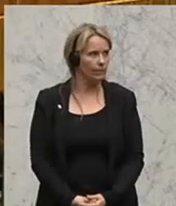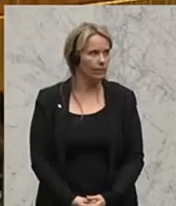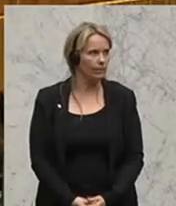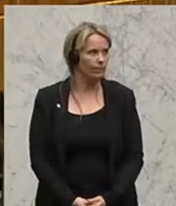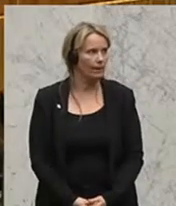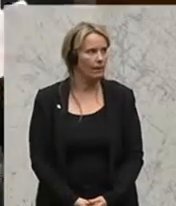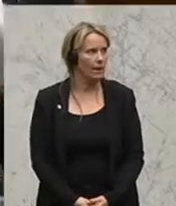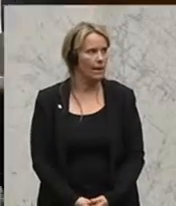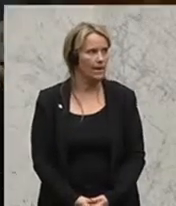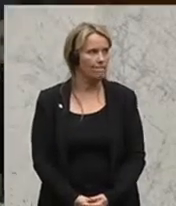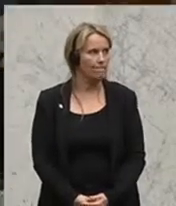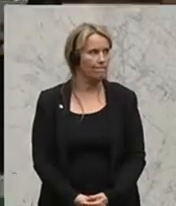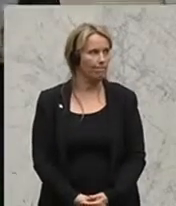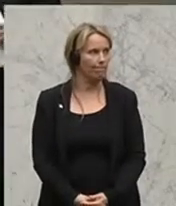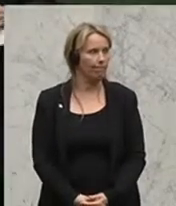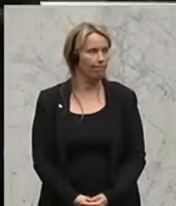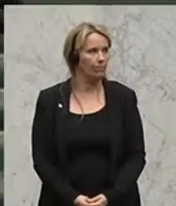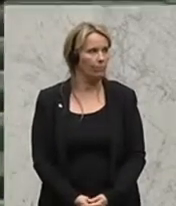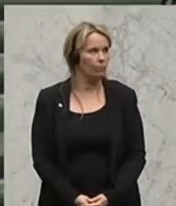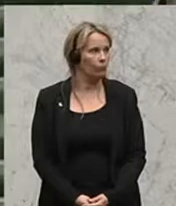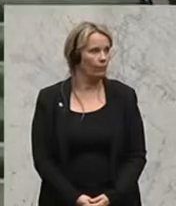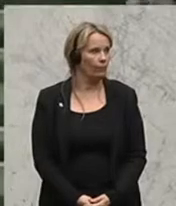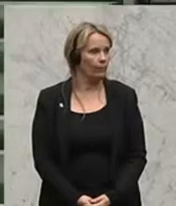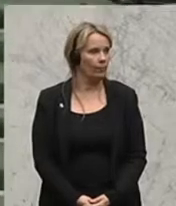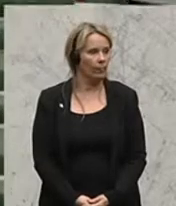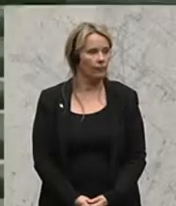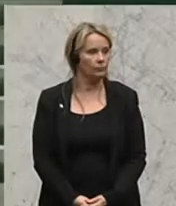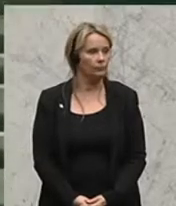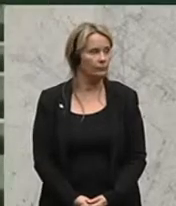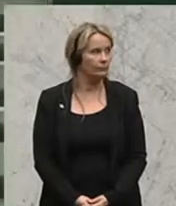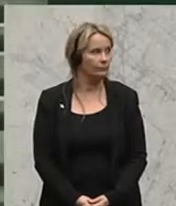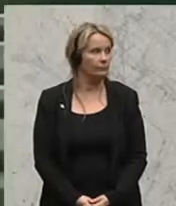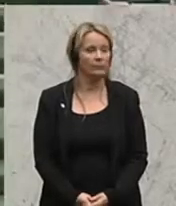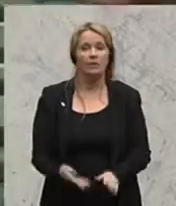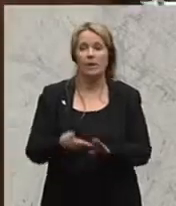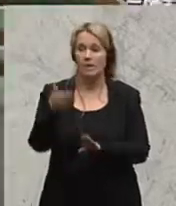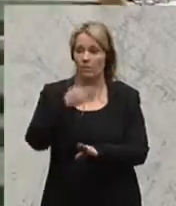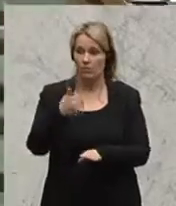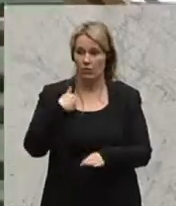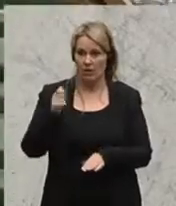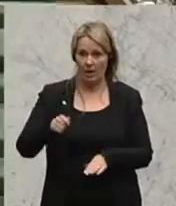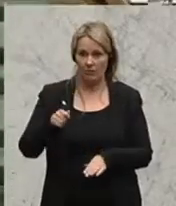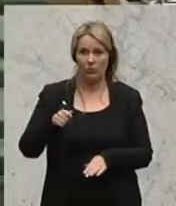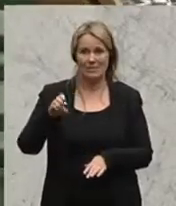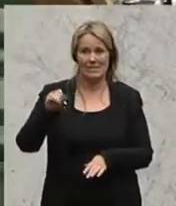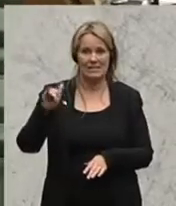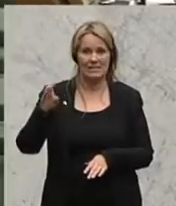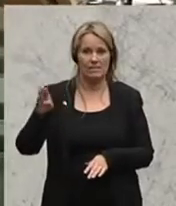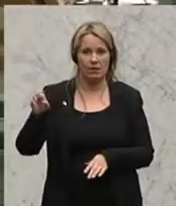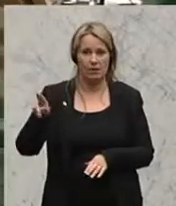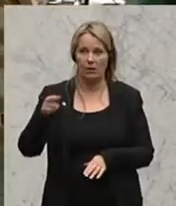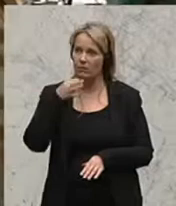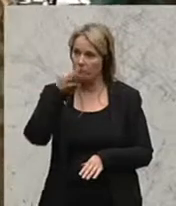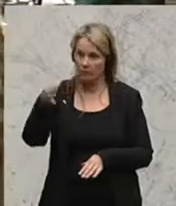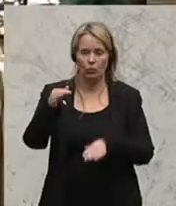Die UN-Kinderrechtskonvention konnte voll umgesetzt werden, so Familienministerin Sophie Kammersin. Das Wort gebe,